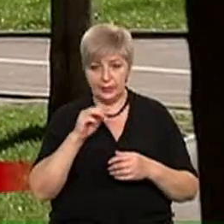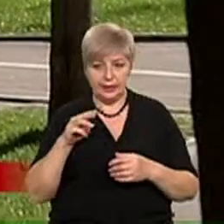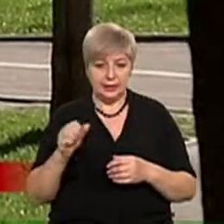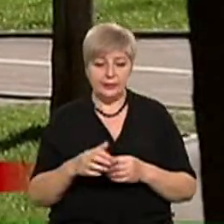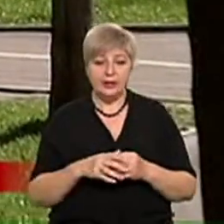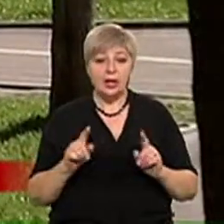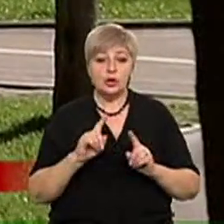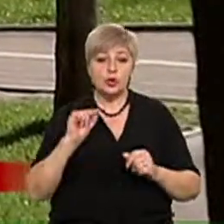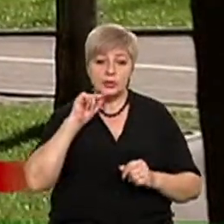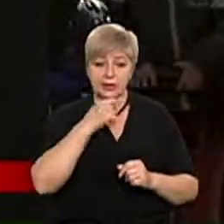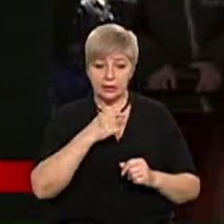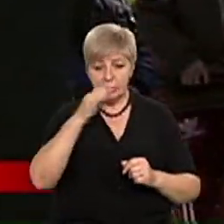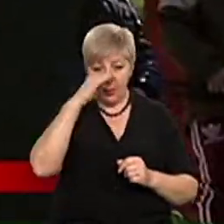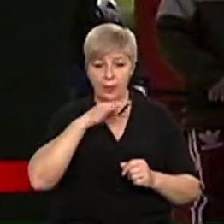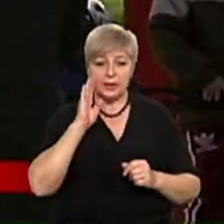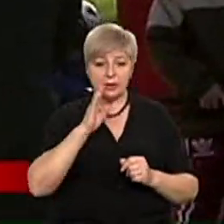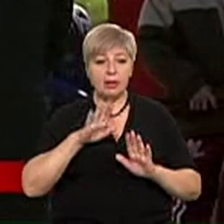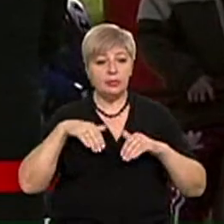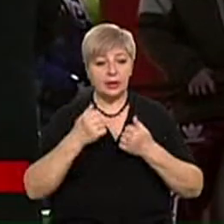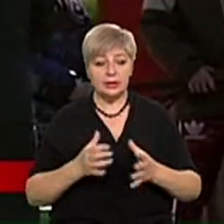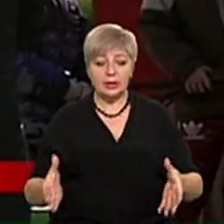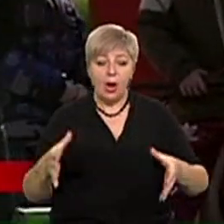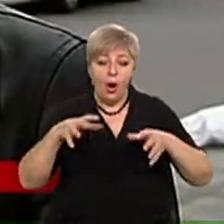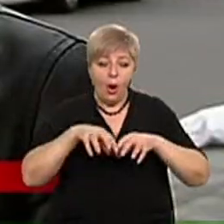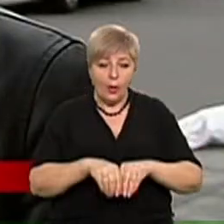Щоб зекономити, батькам радять кооперуватися.